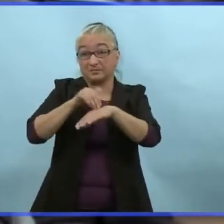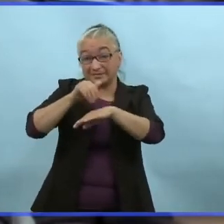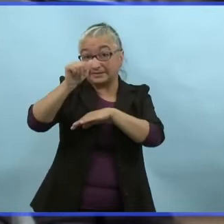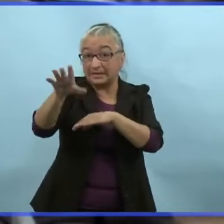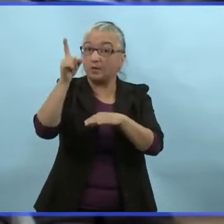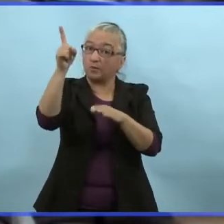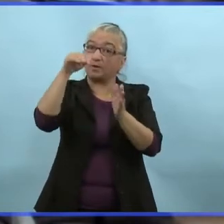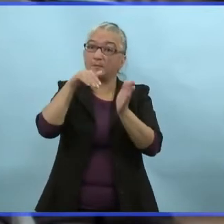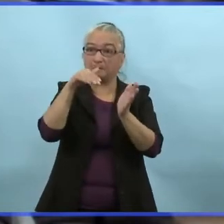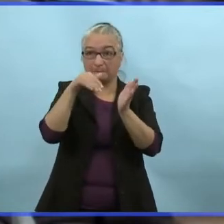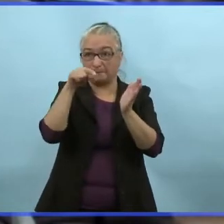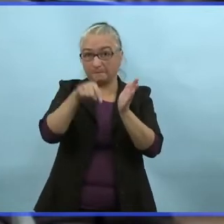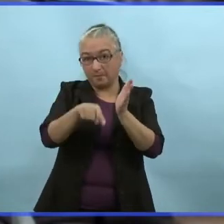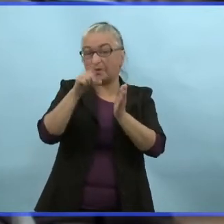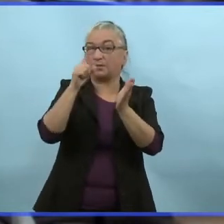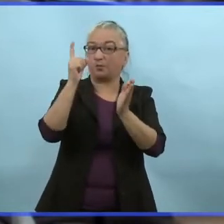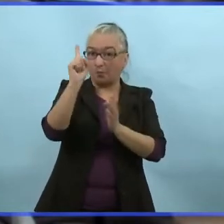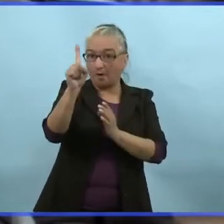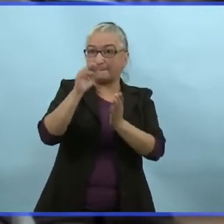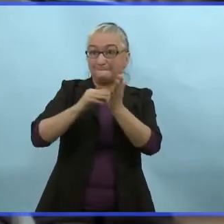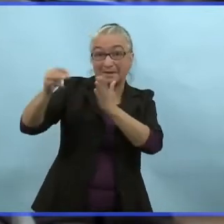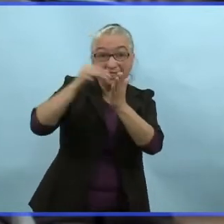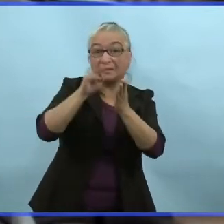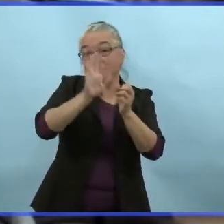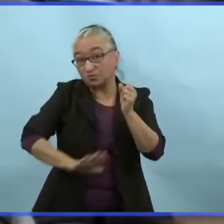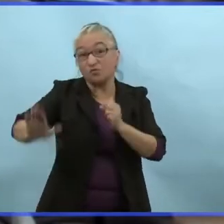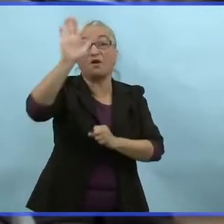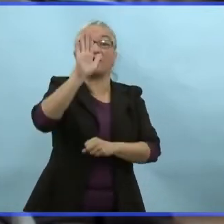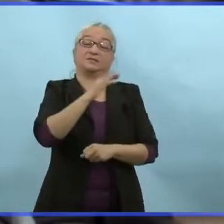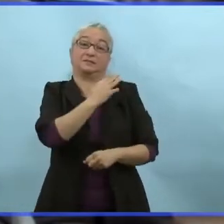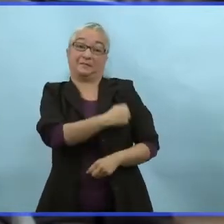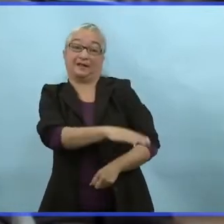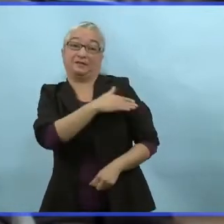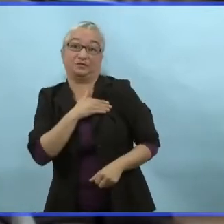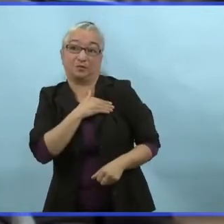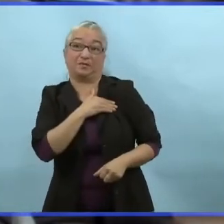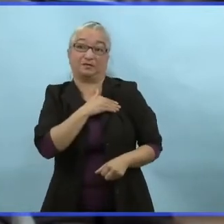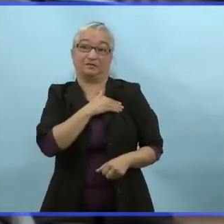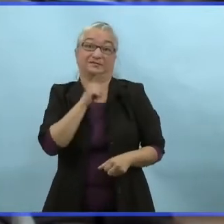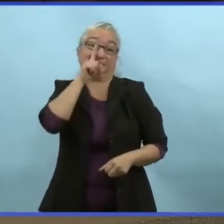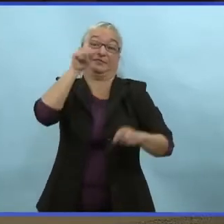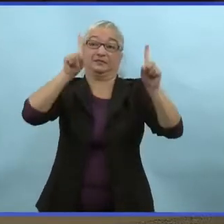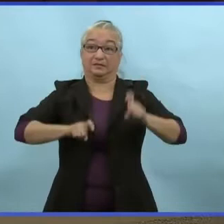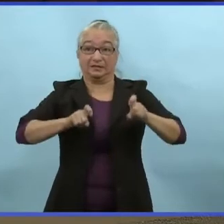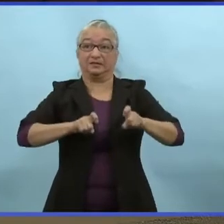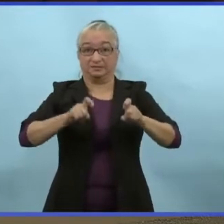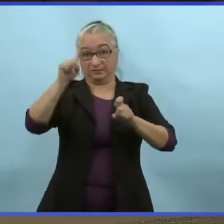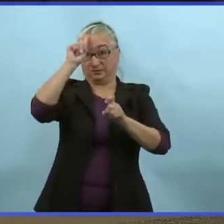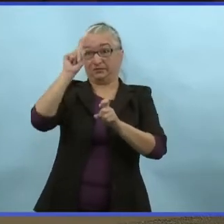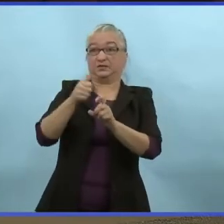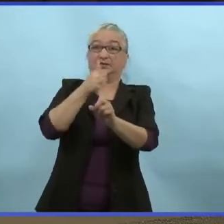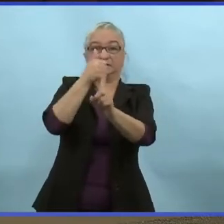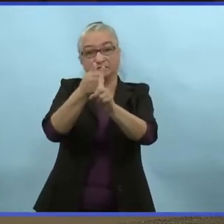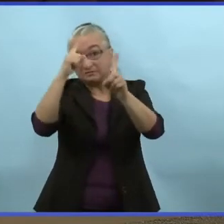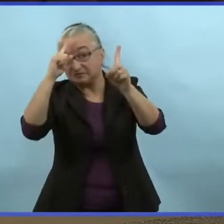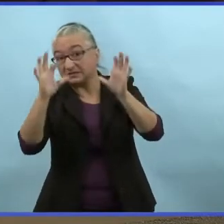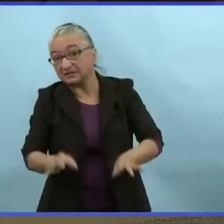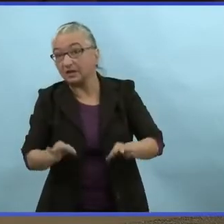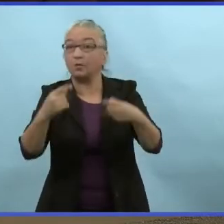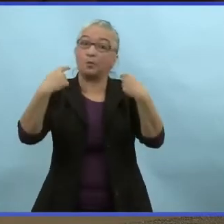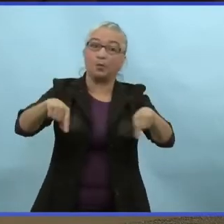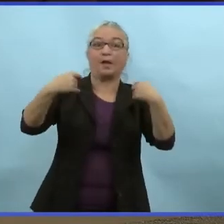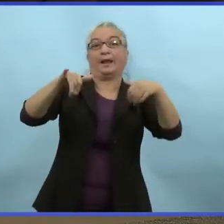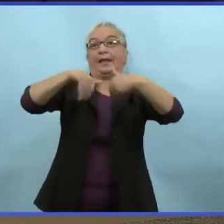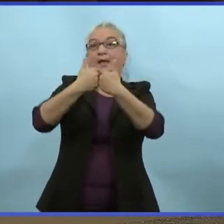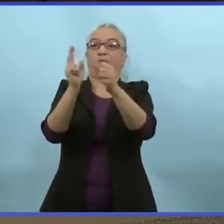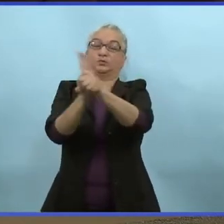million de tests rapides à des employeurs du secteur privé au Manitoba et c'est eux qui décident comment utiliser ces